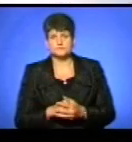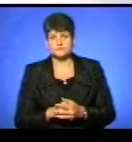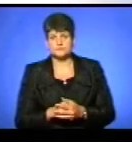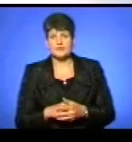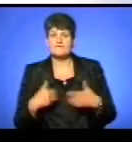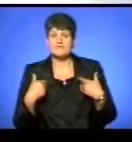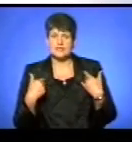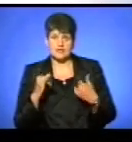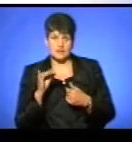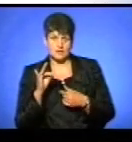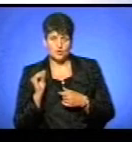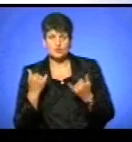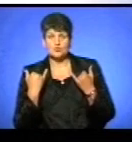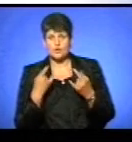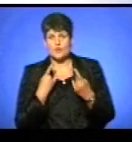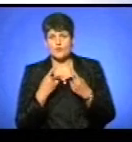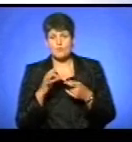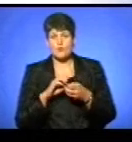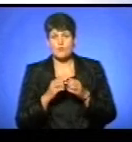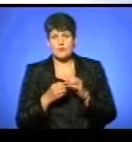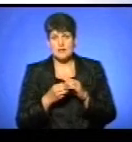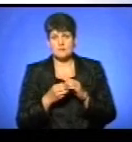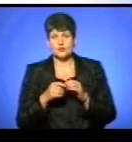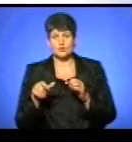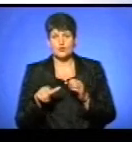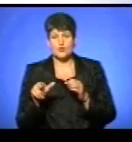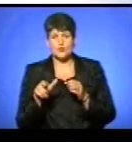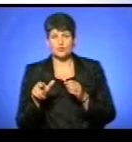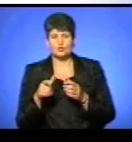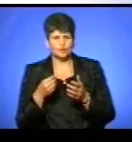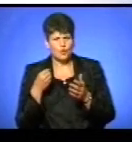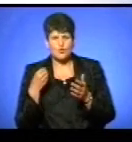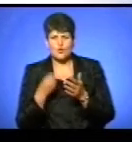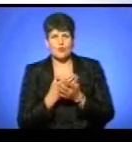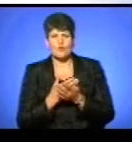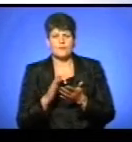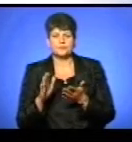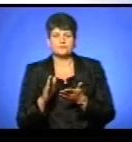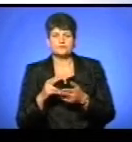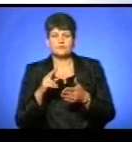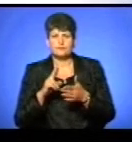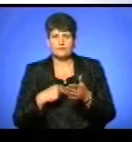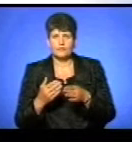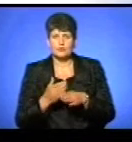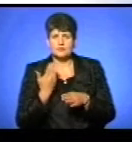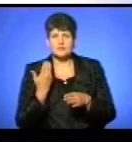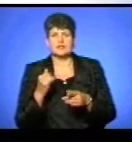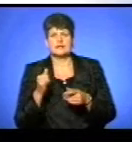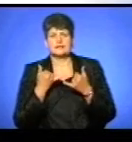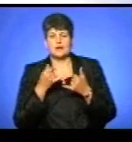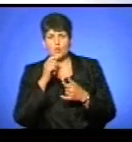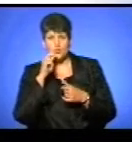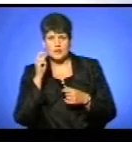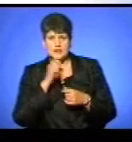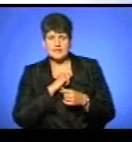Вітаю, Іро. Сьогодні говоримо про проблему дорогого розмитнення автомобілів для українців. Традиційно працюємо наживо, тож телефонуйте 25